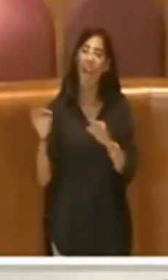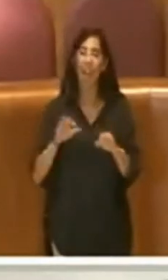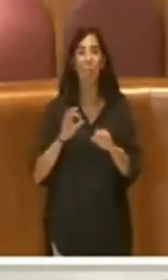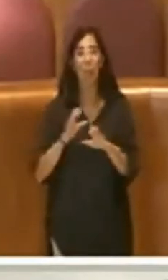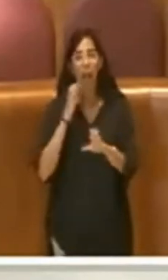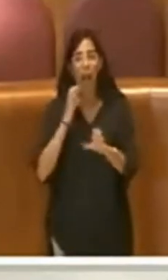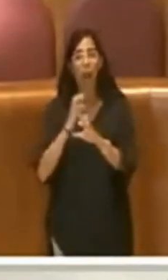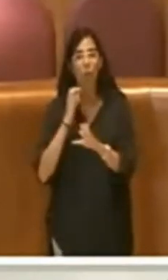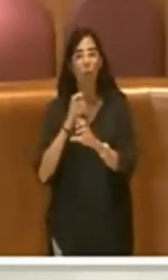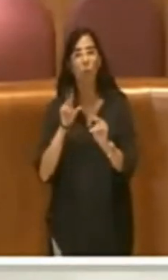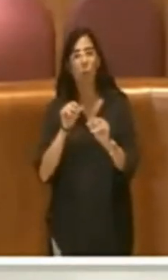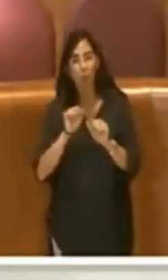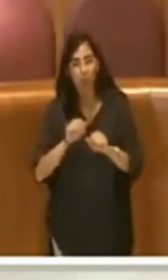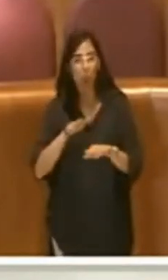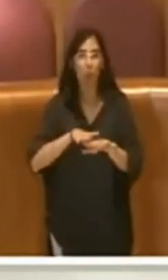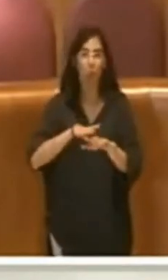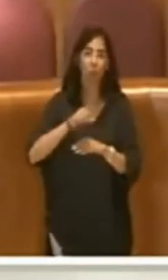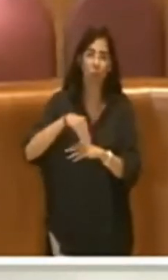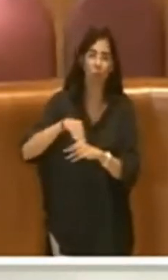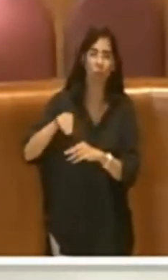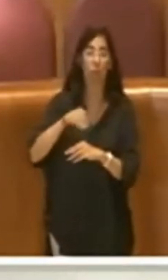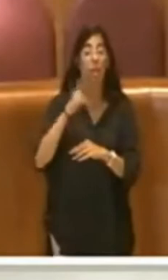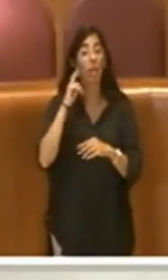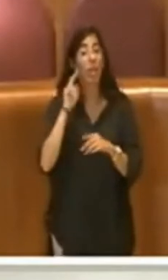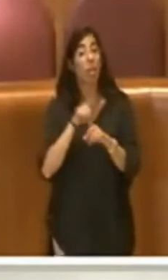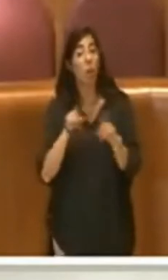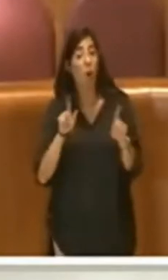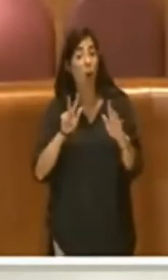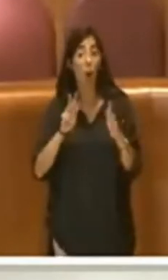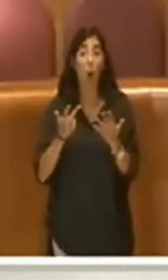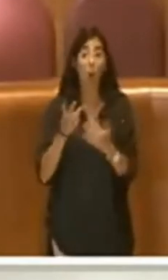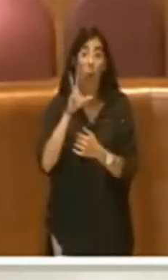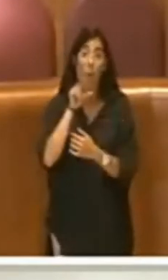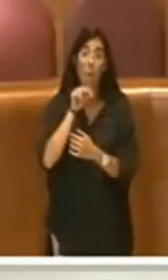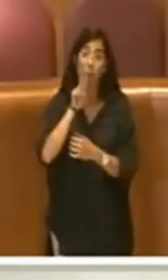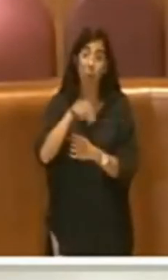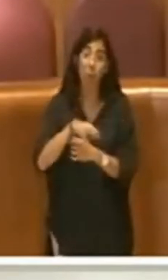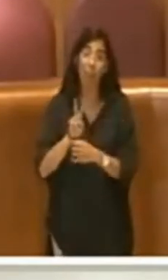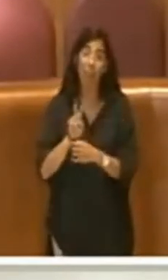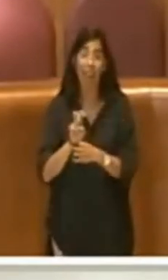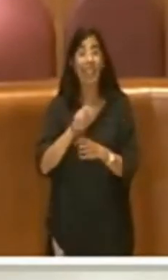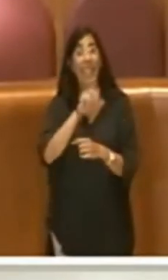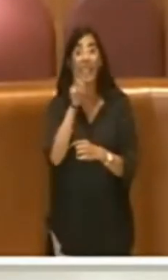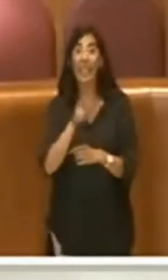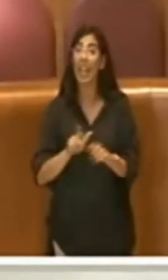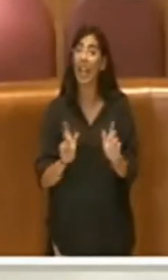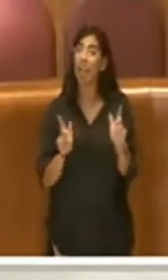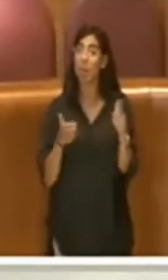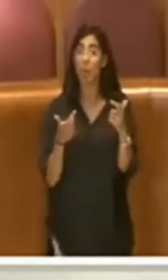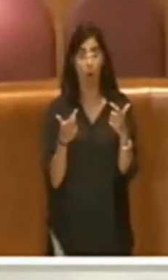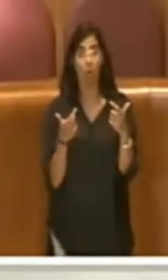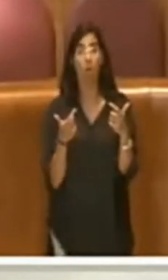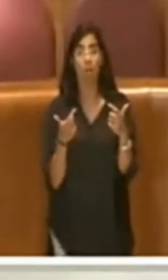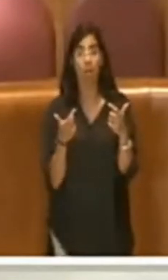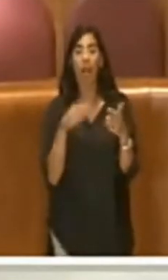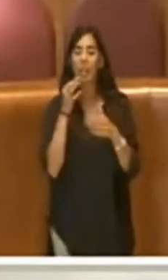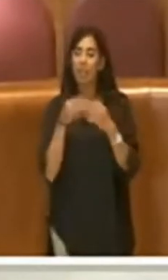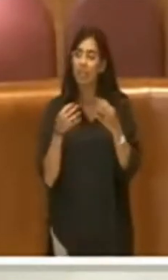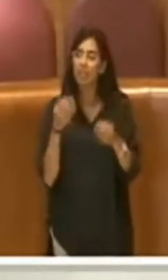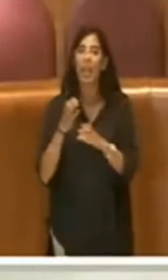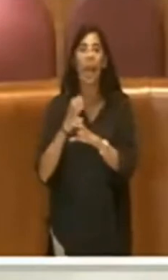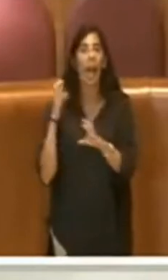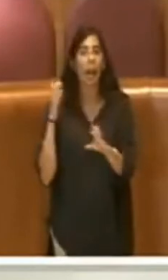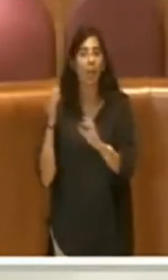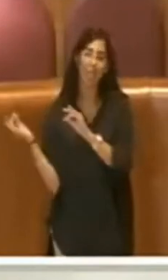che l'8 marzo 2020 si è bloccata l'Italia, allora nel momento in cui questi autobus sono cominciati ad arrivare e